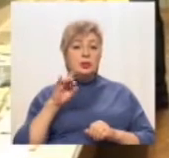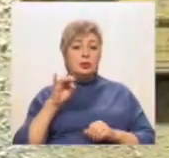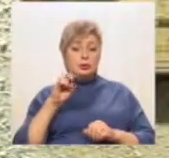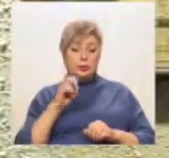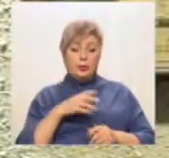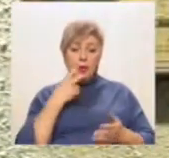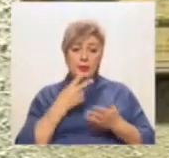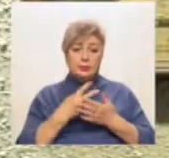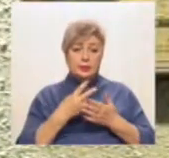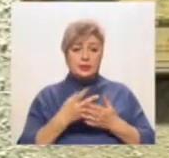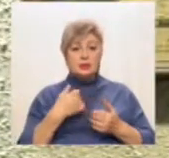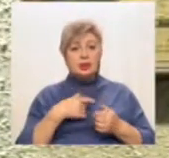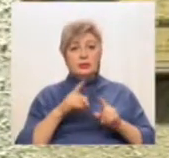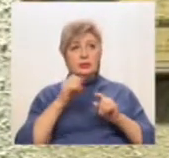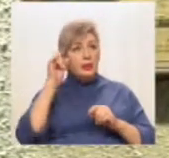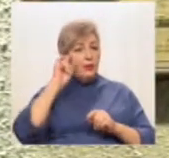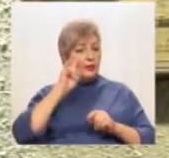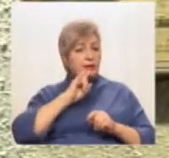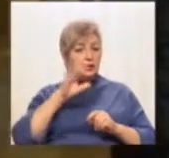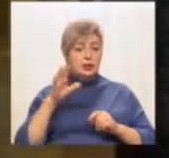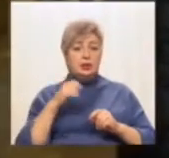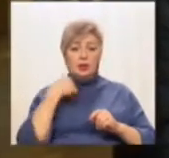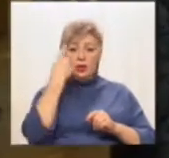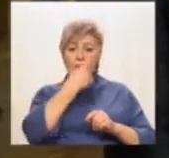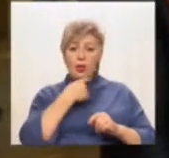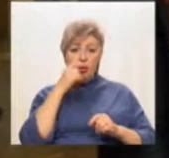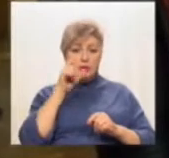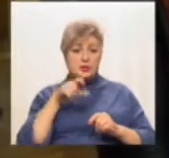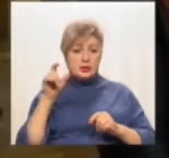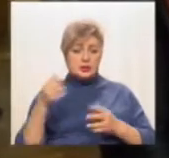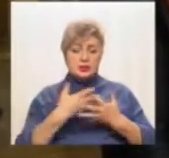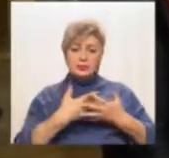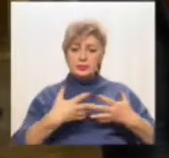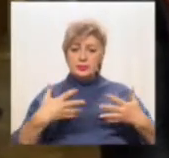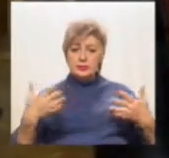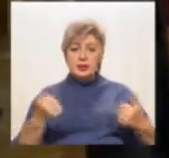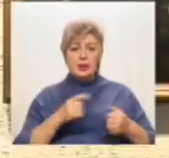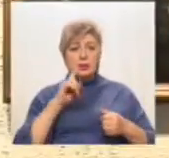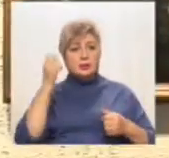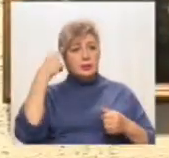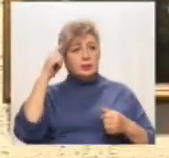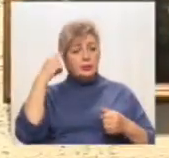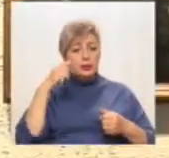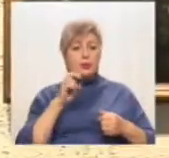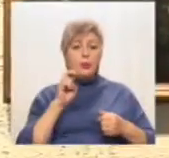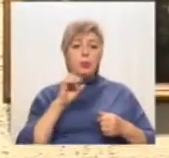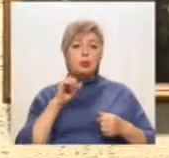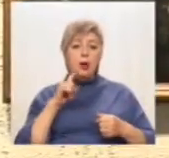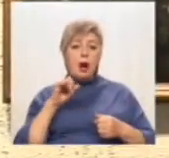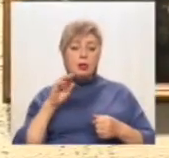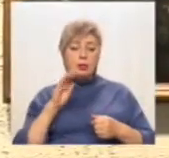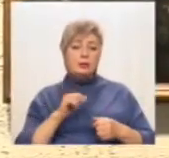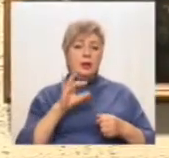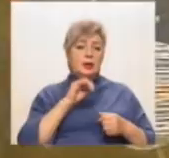цикл ксилографій видатних осіб, копій давніх гравюр, серії ілюстрацій з затворами Булгакова та Гоголя і окремі сюжети,